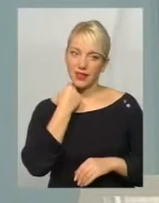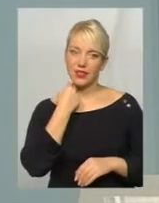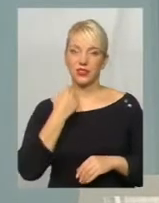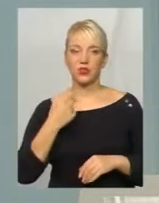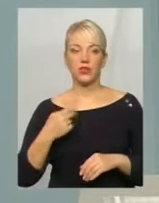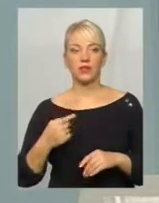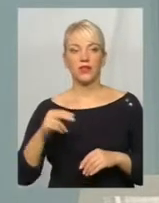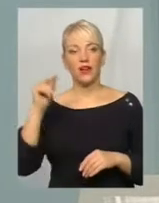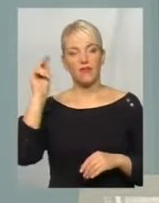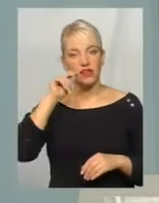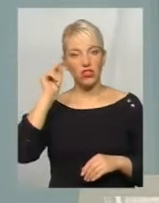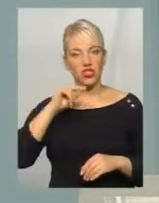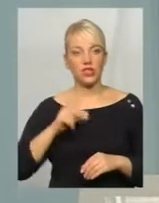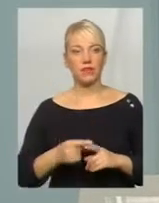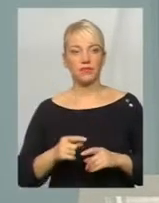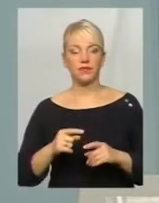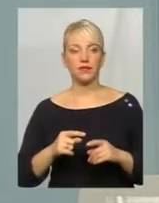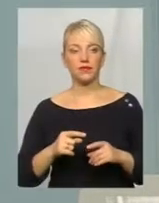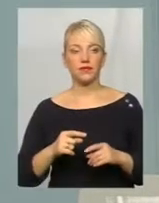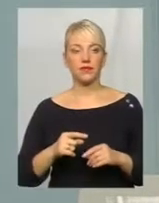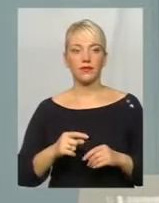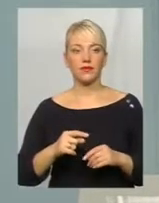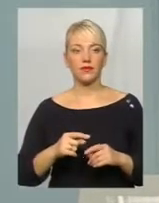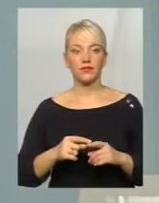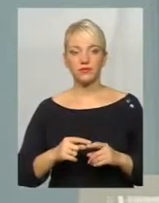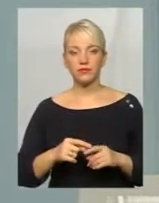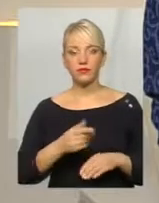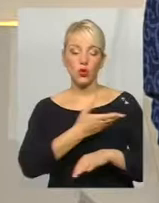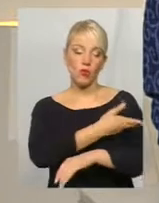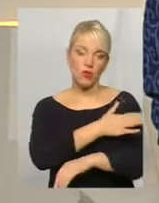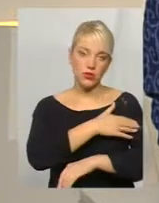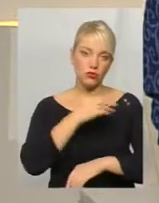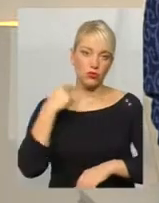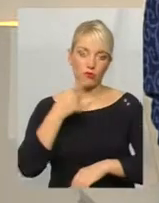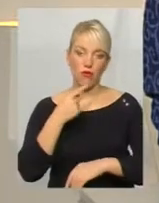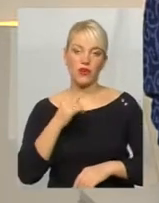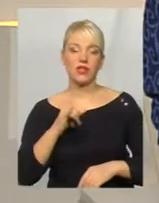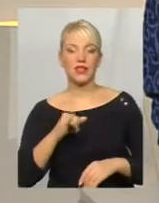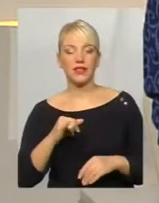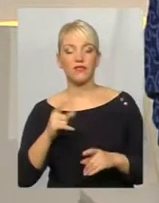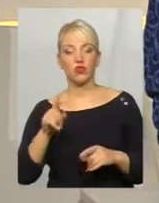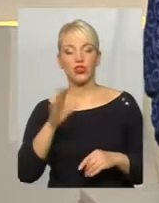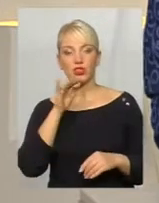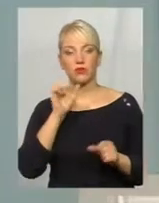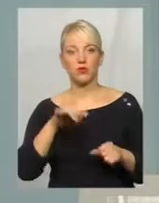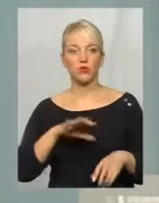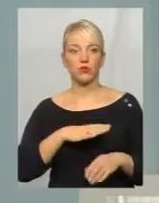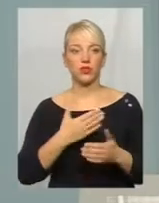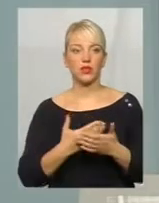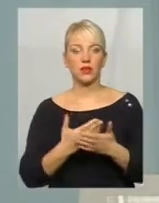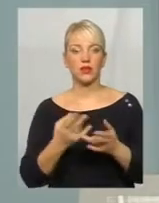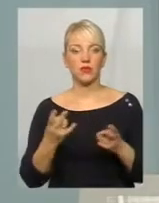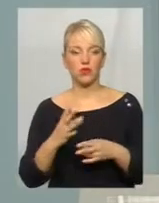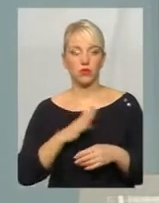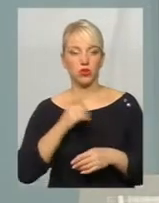предметів, вивчення певних предметів застосування тієї ж самої польської мови, і в той же час це може бути і має